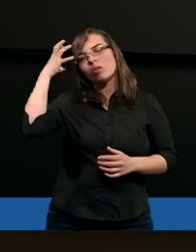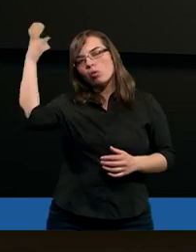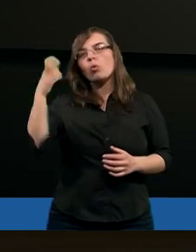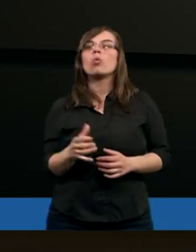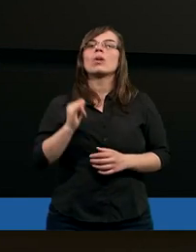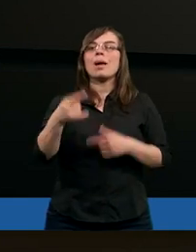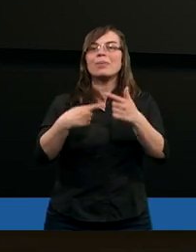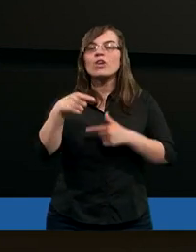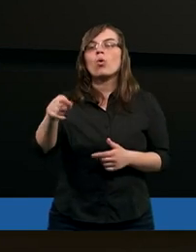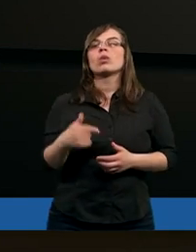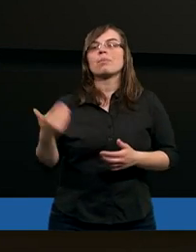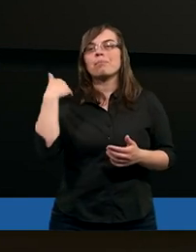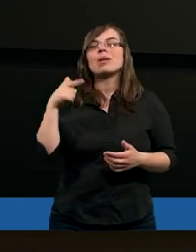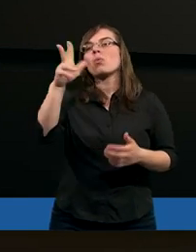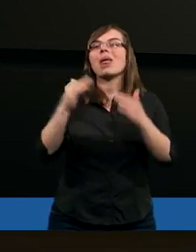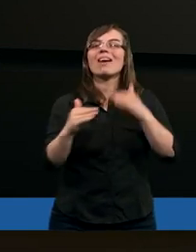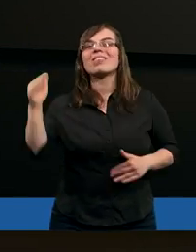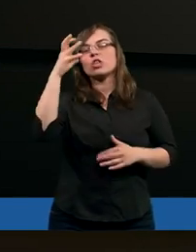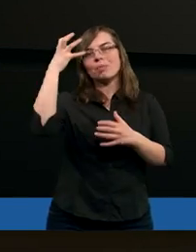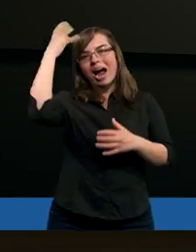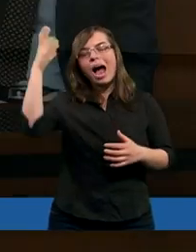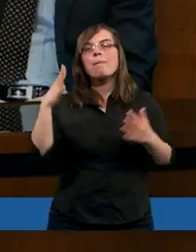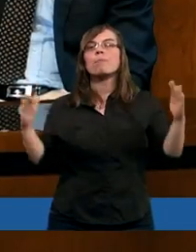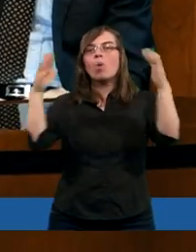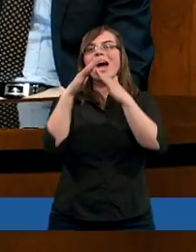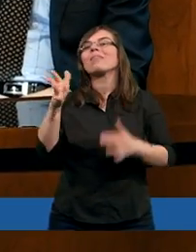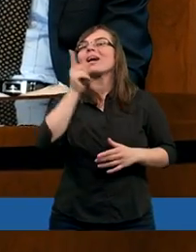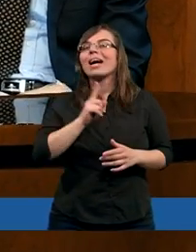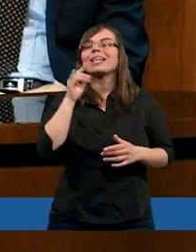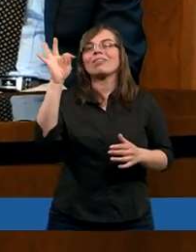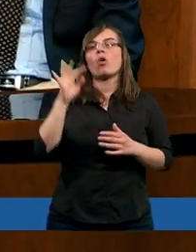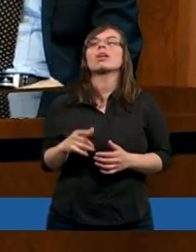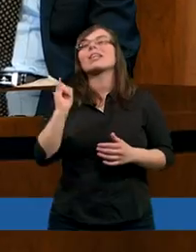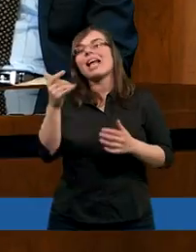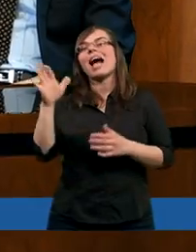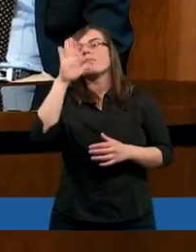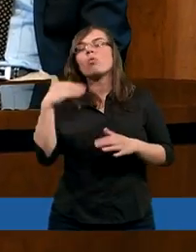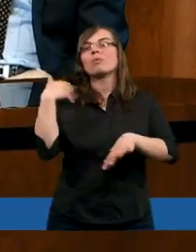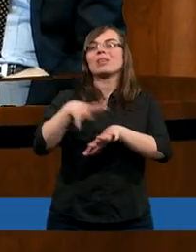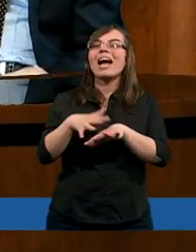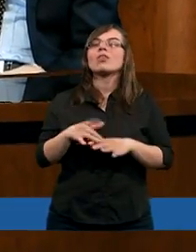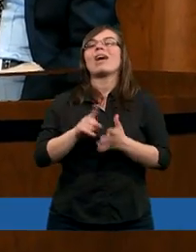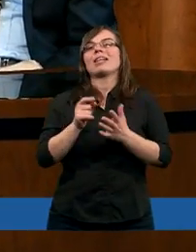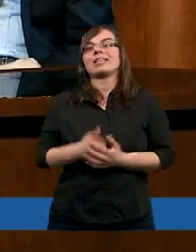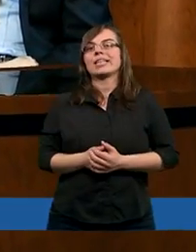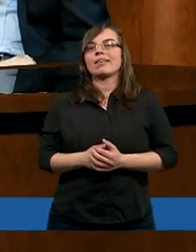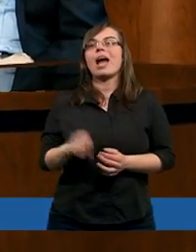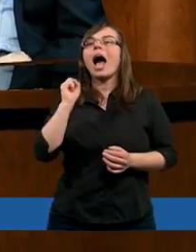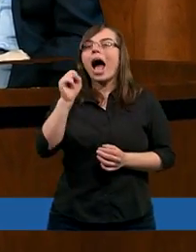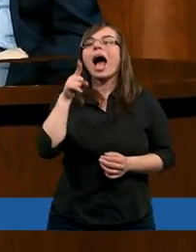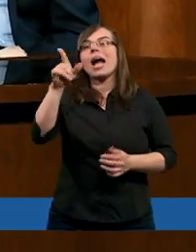ten król jak cyrus, to on był najwyższym kapłanem religii swojej. On był jak Bóg traktowany też.